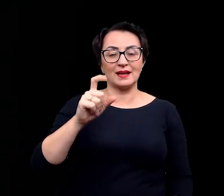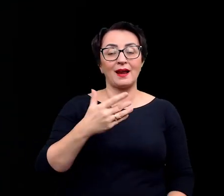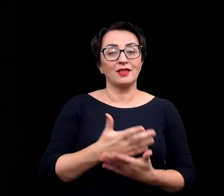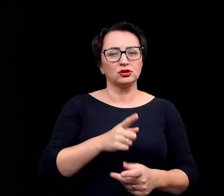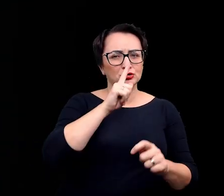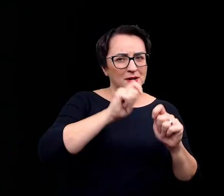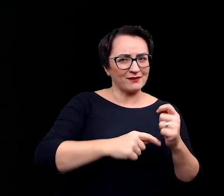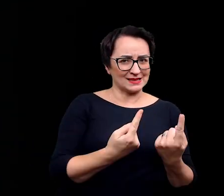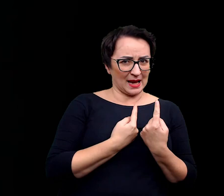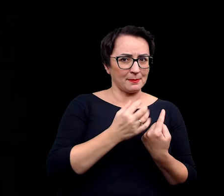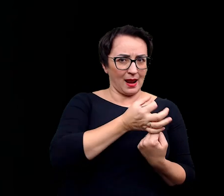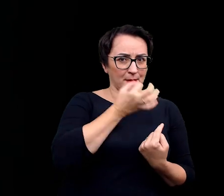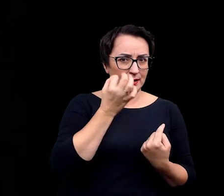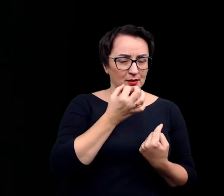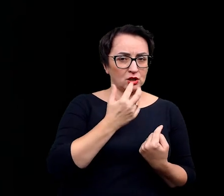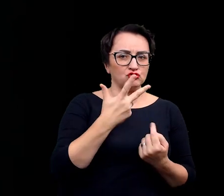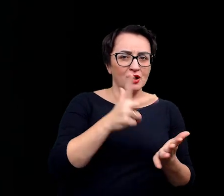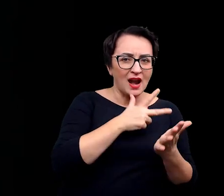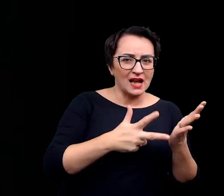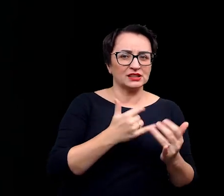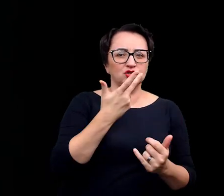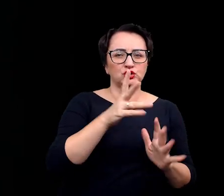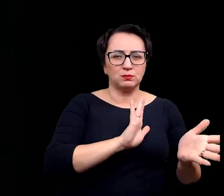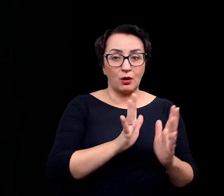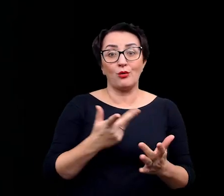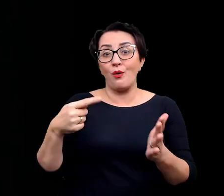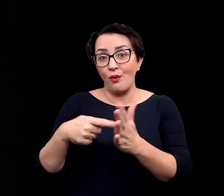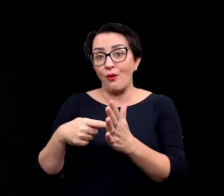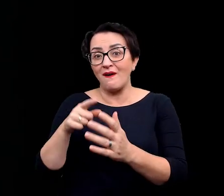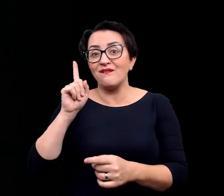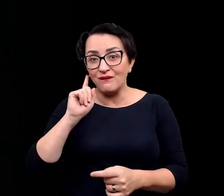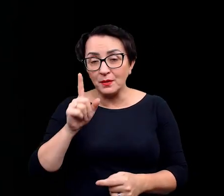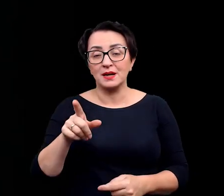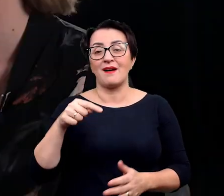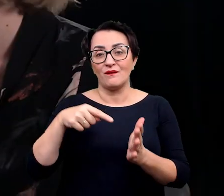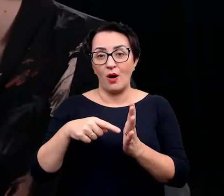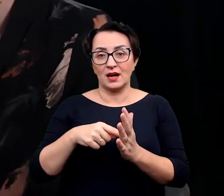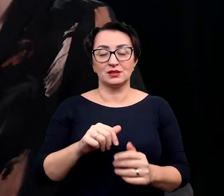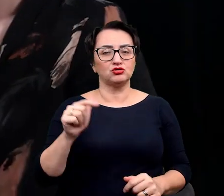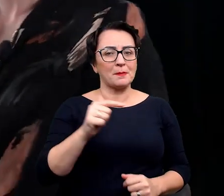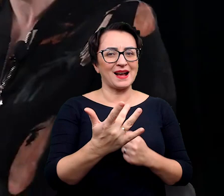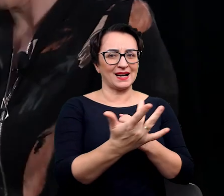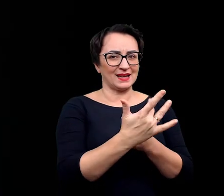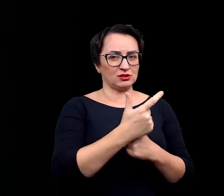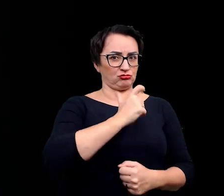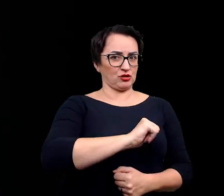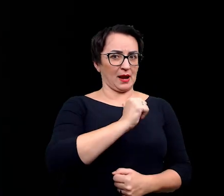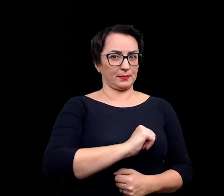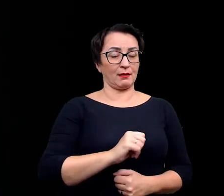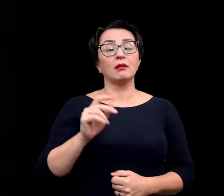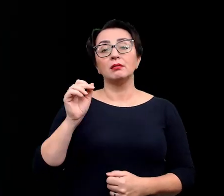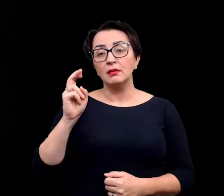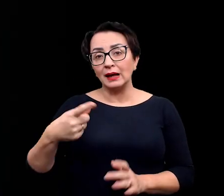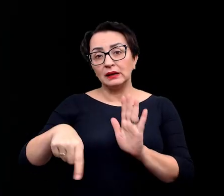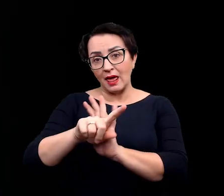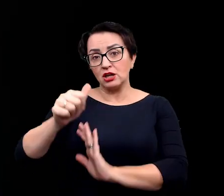na pulsie i sprawdzić wszystko najlepiej. Trzy razy trzema różnymi sposobami, żeby się potem nie nadziać. Trzeba być krytycznym wobec własnych.